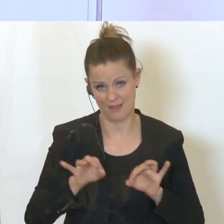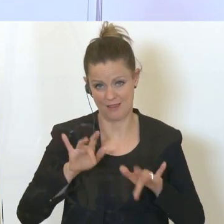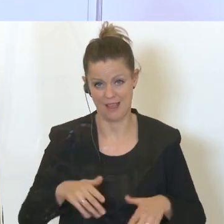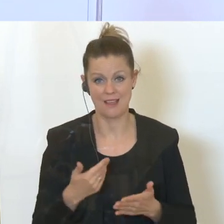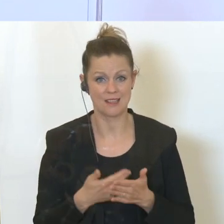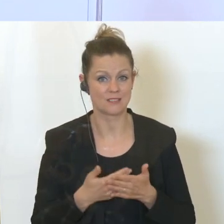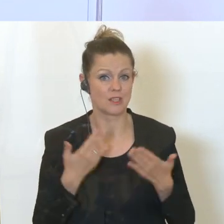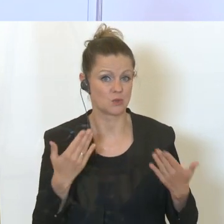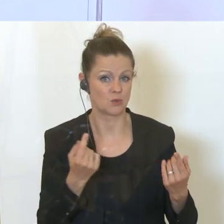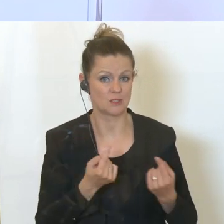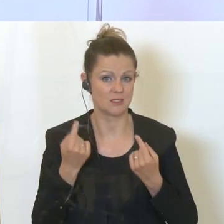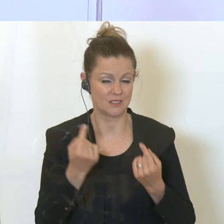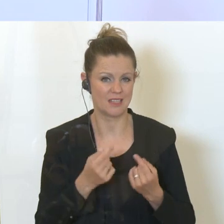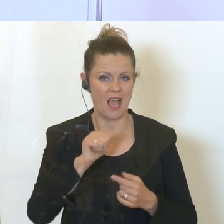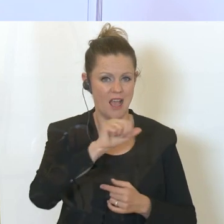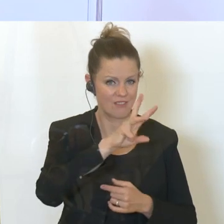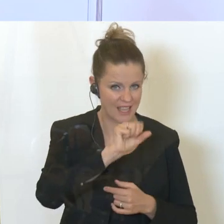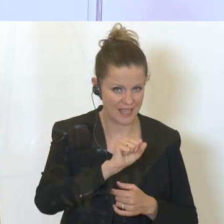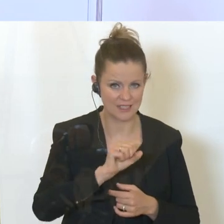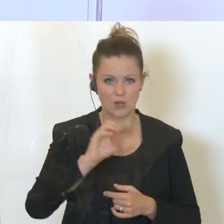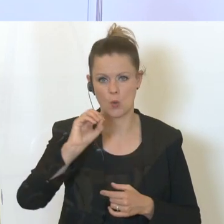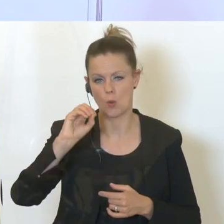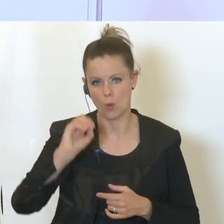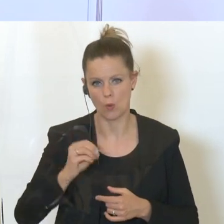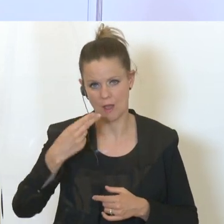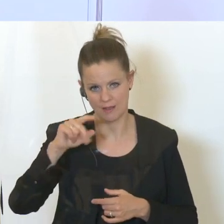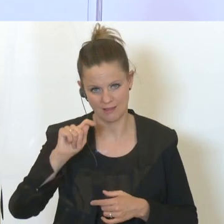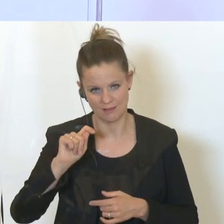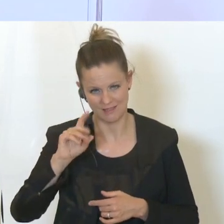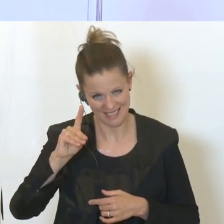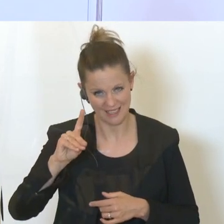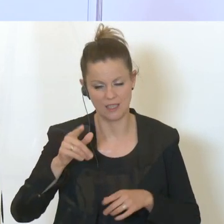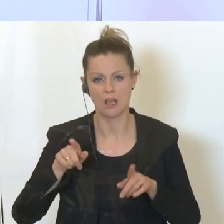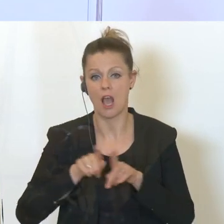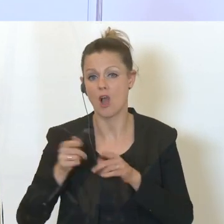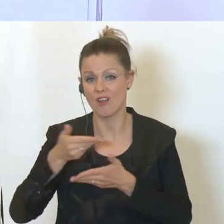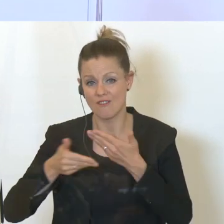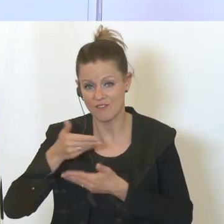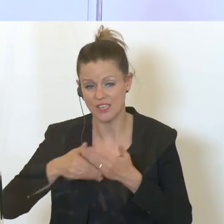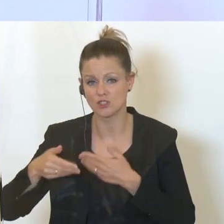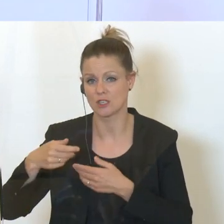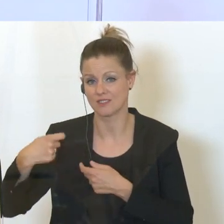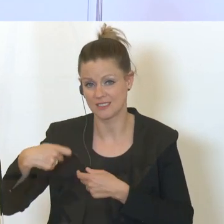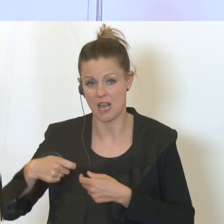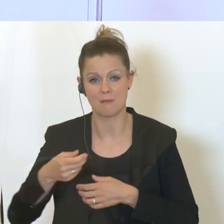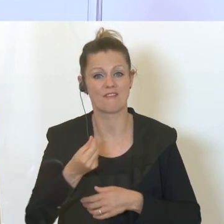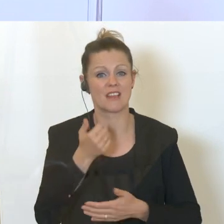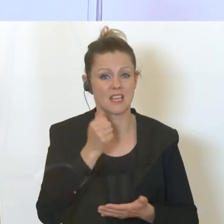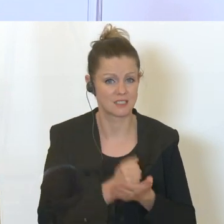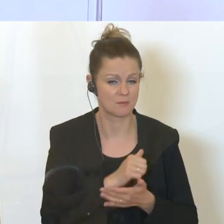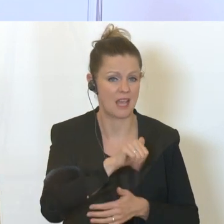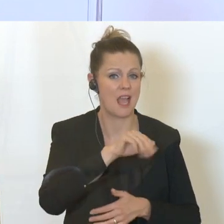so, dass jeder in der AWS, in der ÖHT, in der Wirtschaftskammer, bei den Finanzämtern, beim